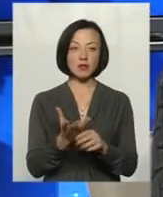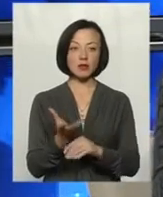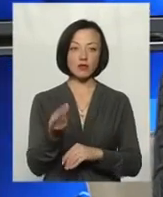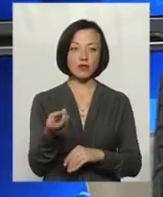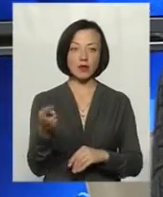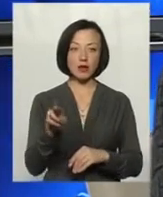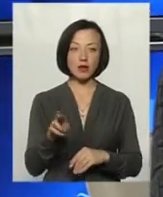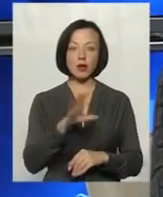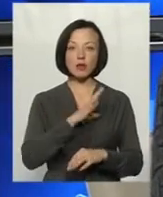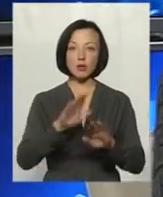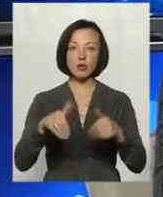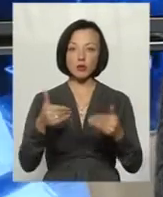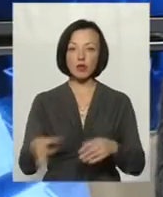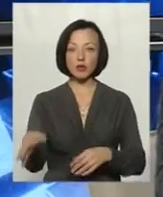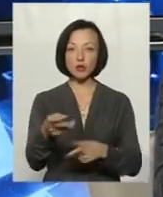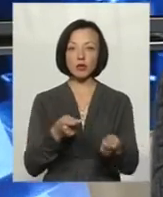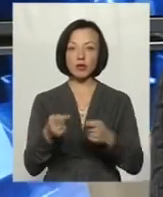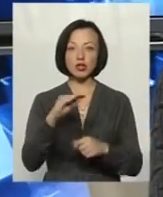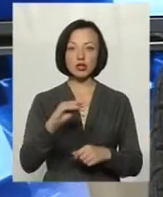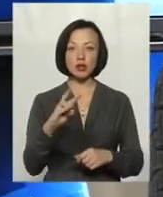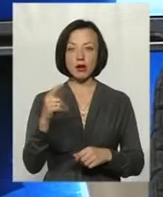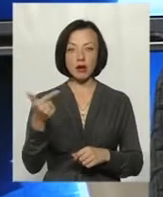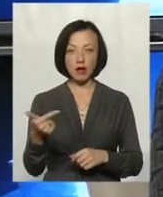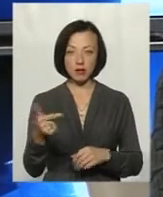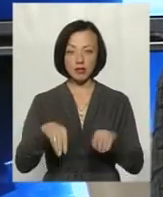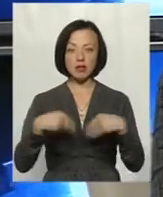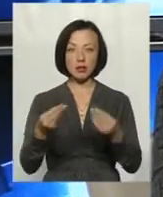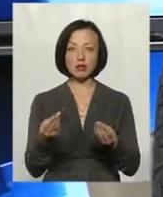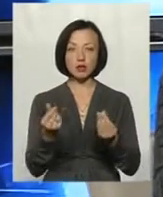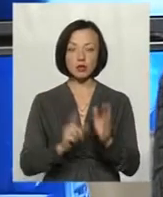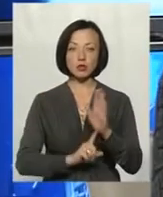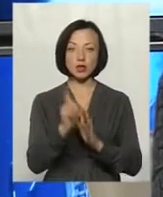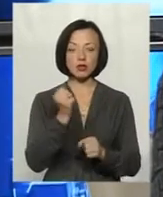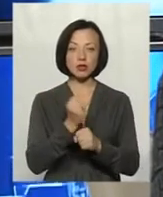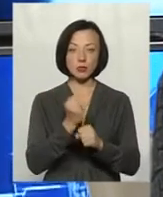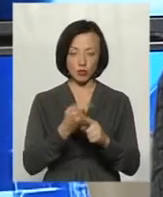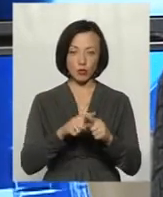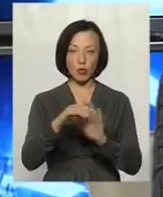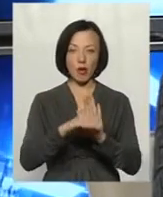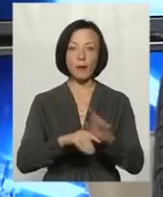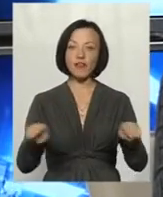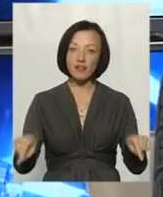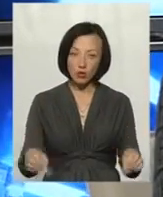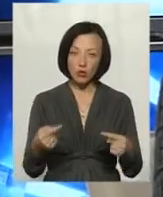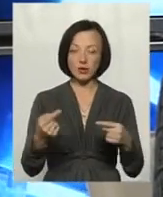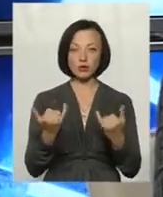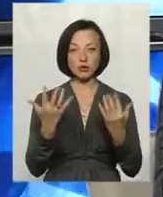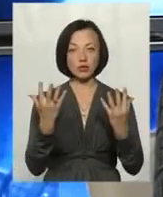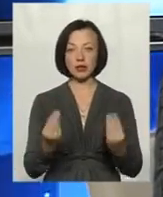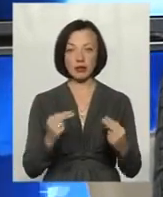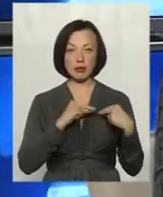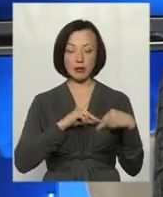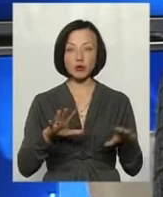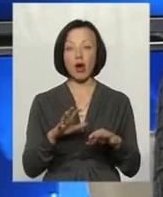були від обласного управління ЖКГ, звичайно, на дати кошти запустити цю програму, відновити, тому що на сьогоднішній день воно не